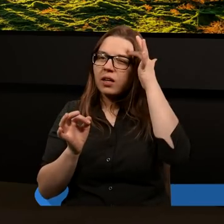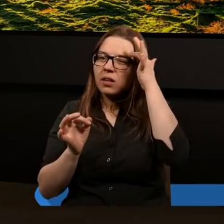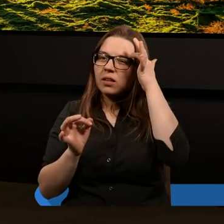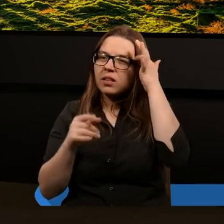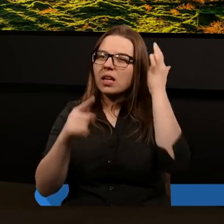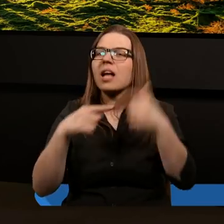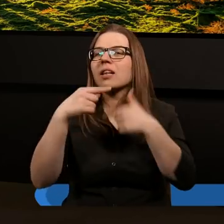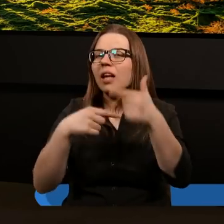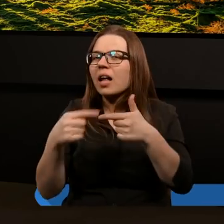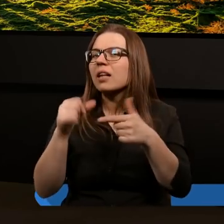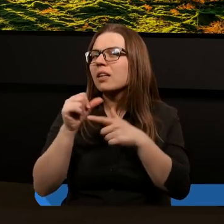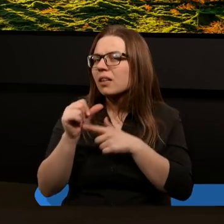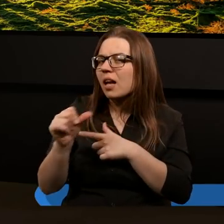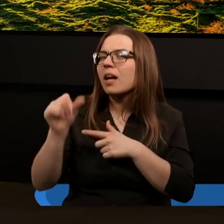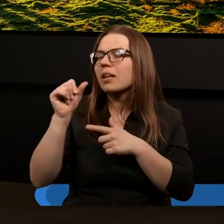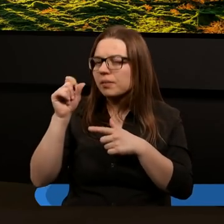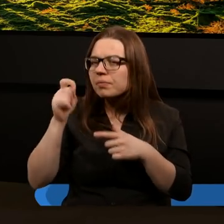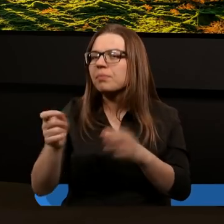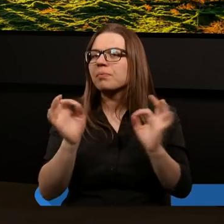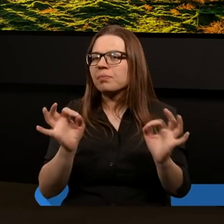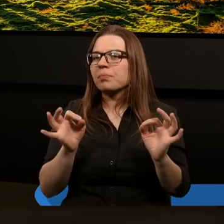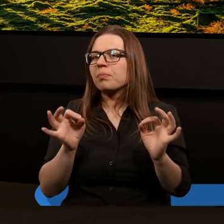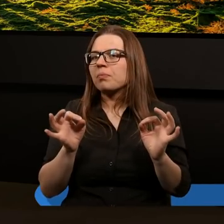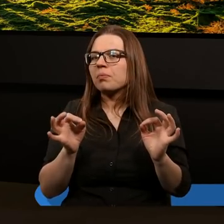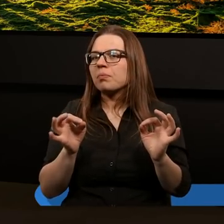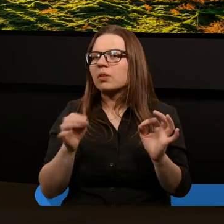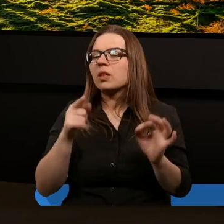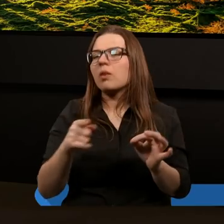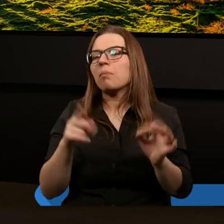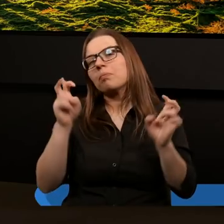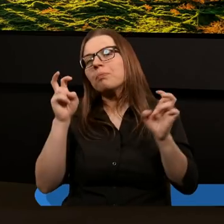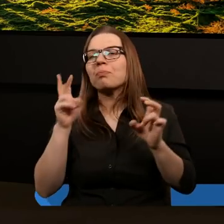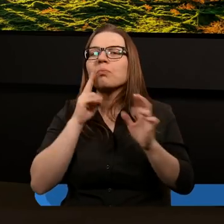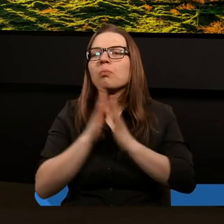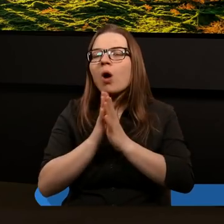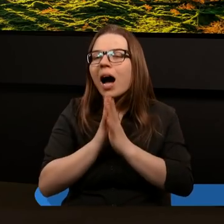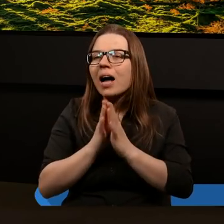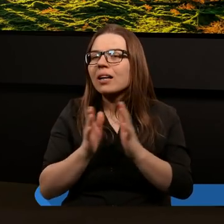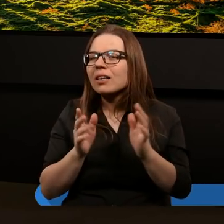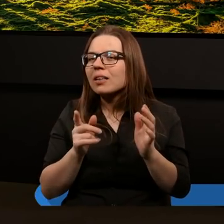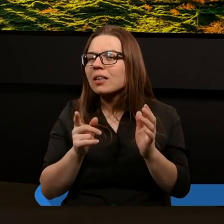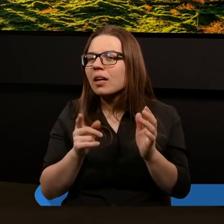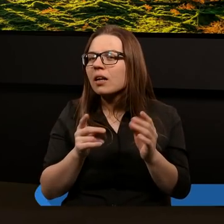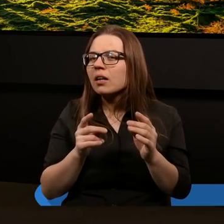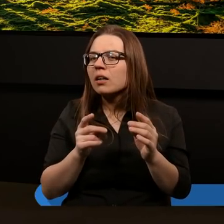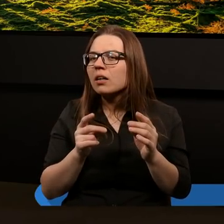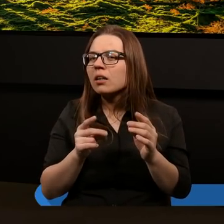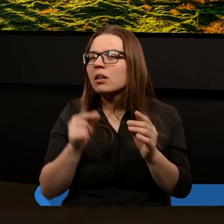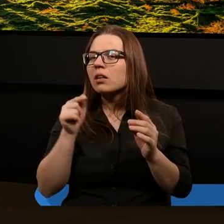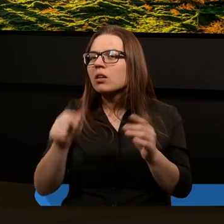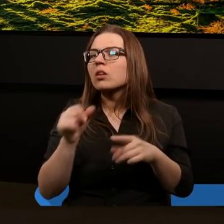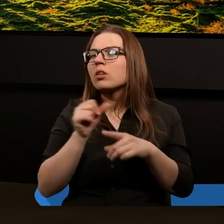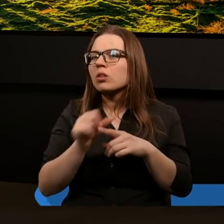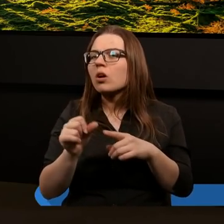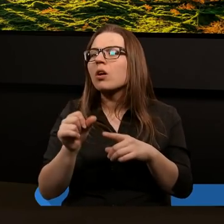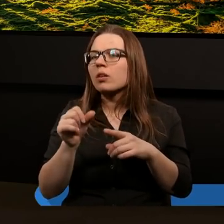tradycja jest rozdmuchiwana, która przybiera no pogańskie kształty w radziszcie. I to jest